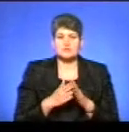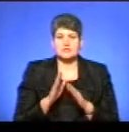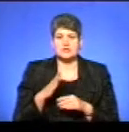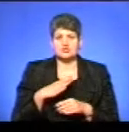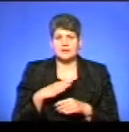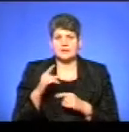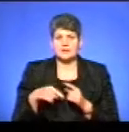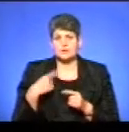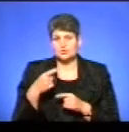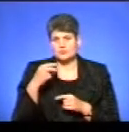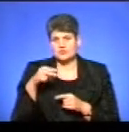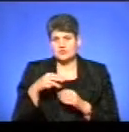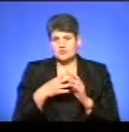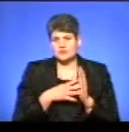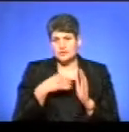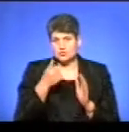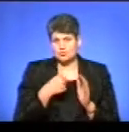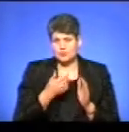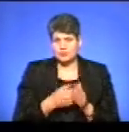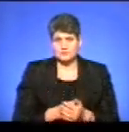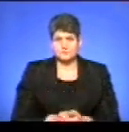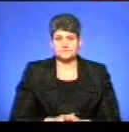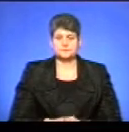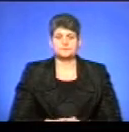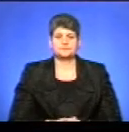чекає і наступного 2019 року.